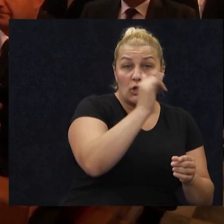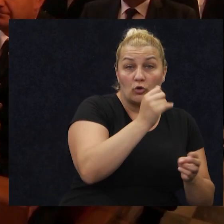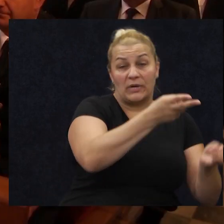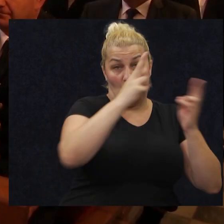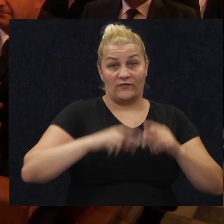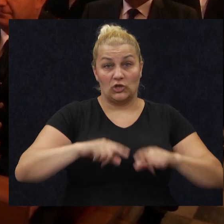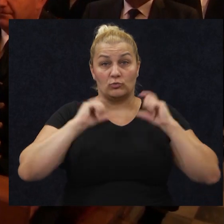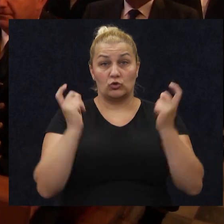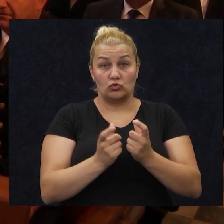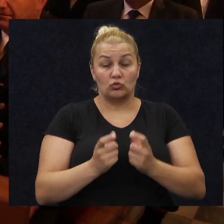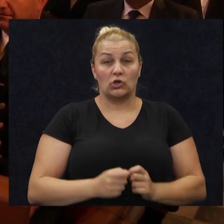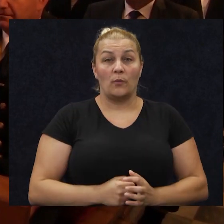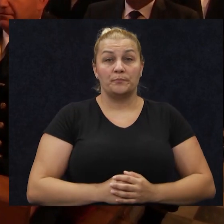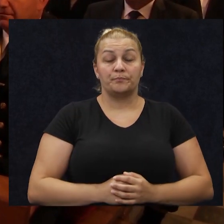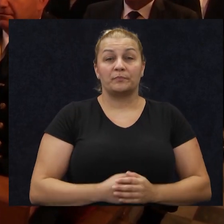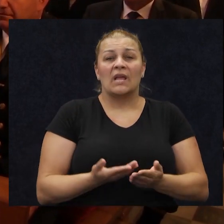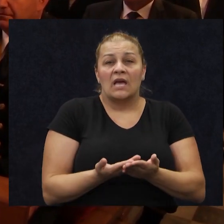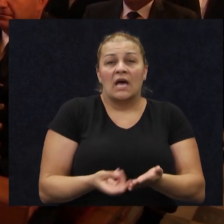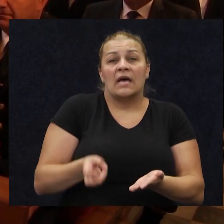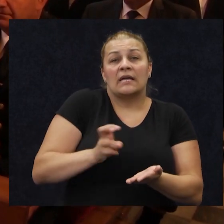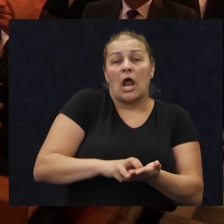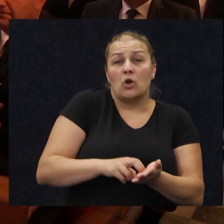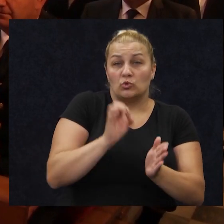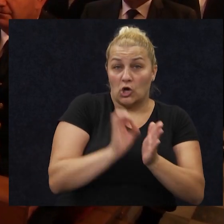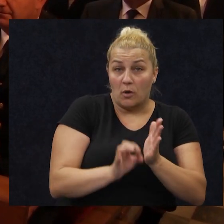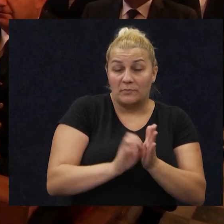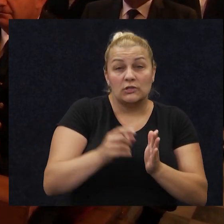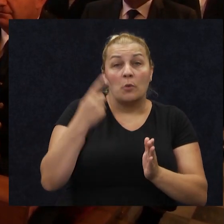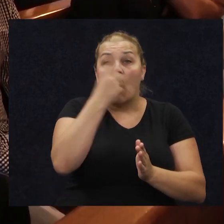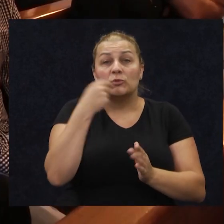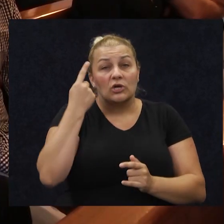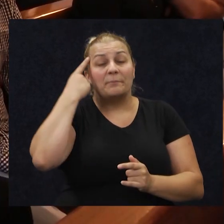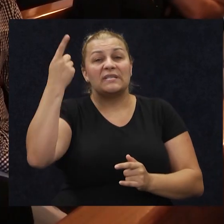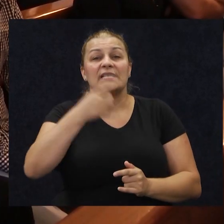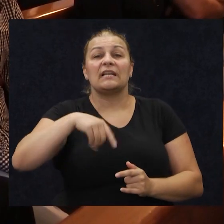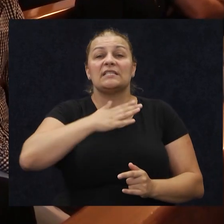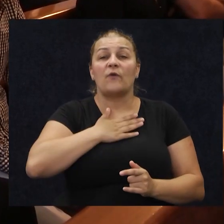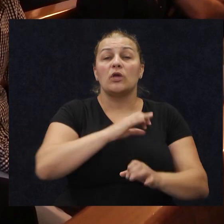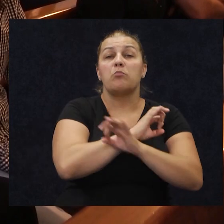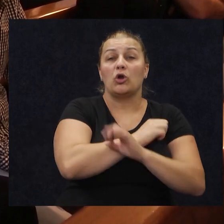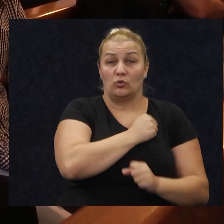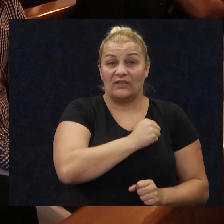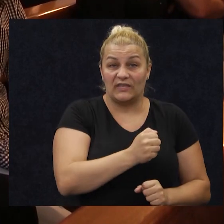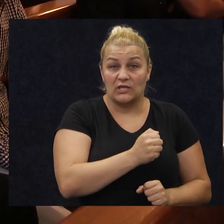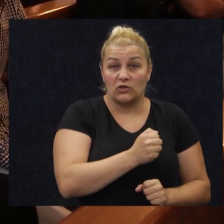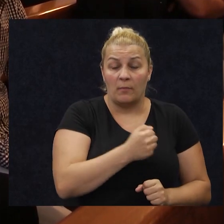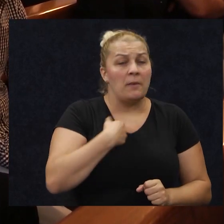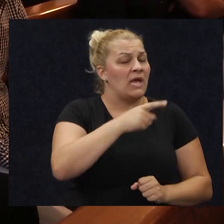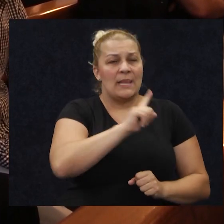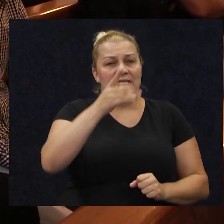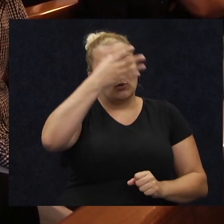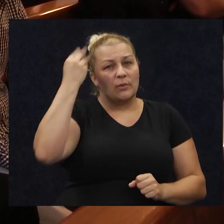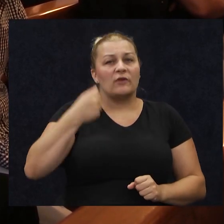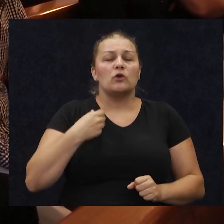studiju. A ranom jutarnjom mi smo prisjetili su se omišljani svojih poginulih hrvatskih vitezova. Ne smijemo zaboraviti